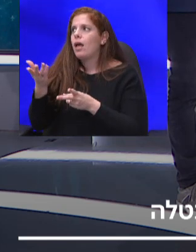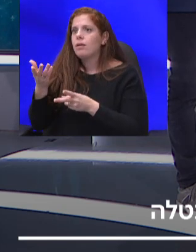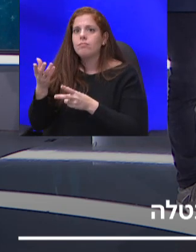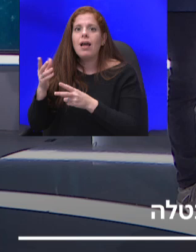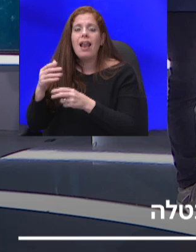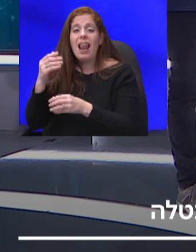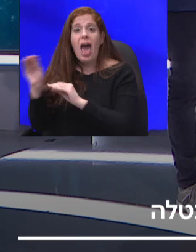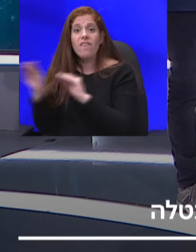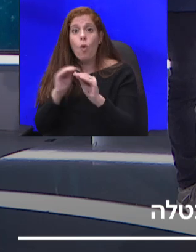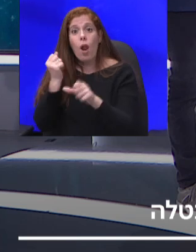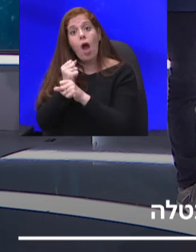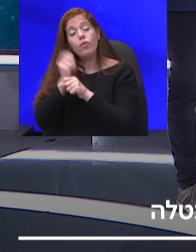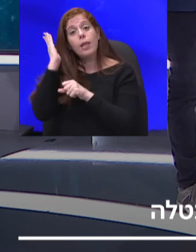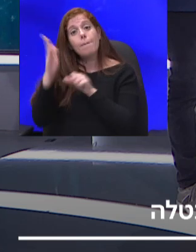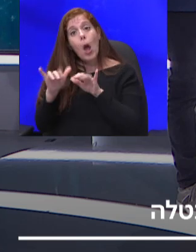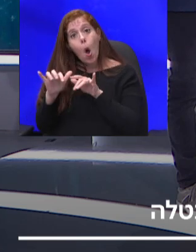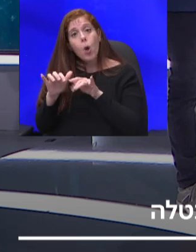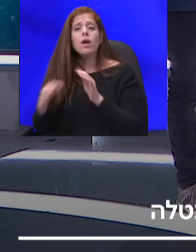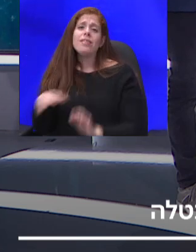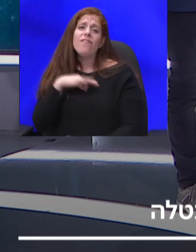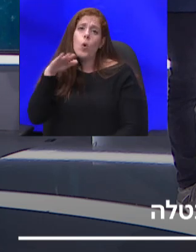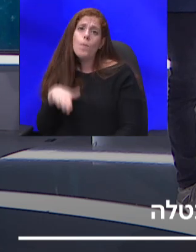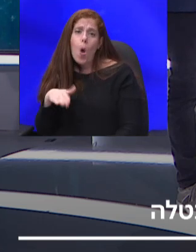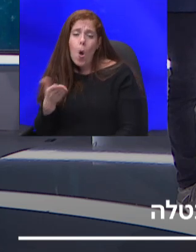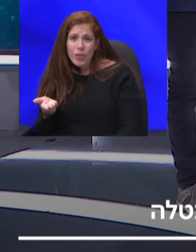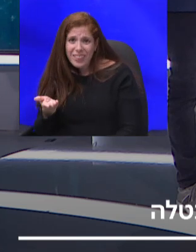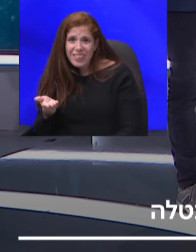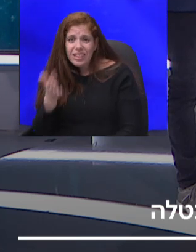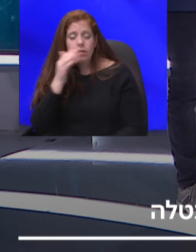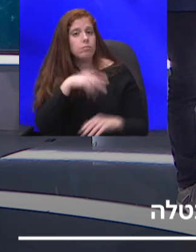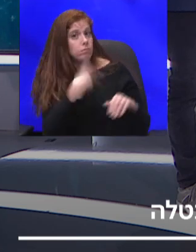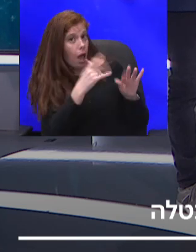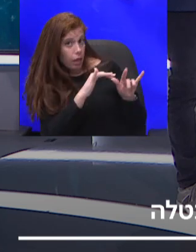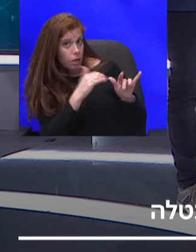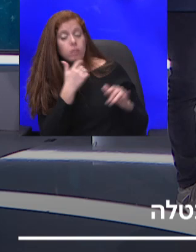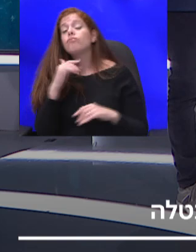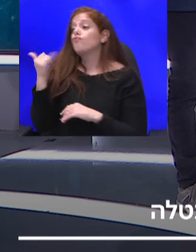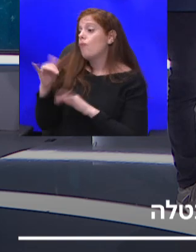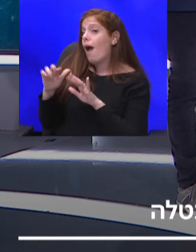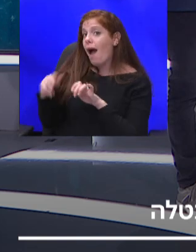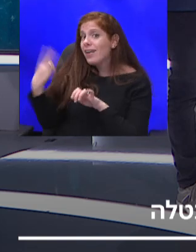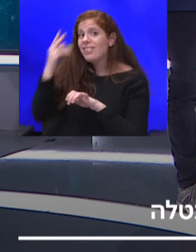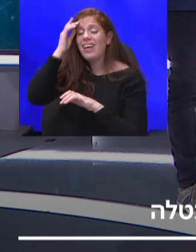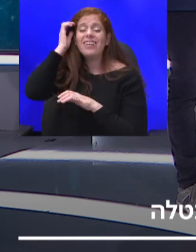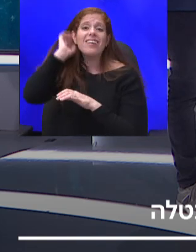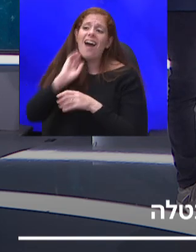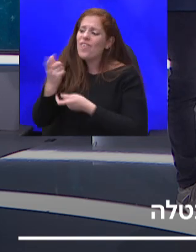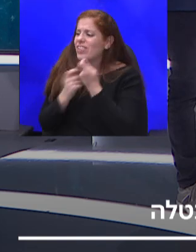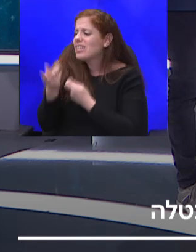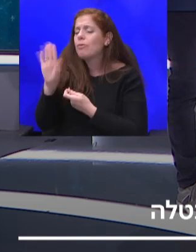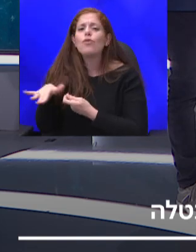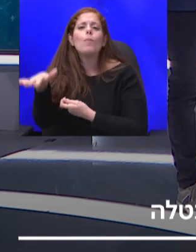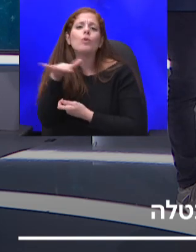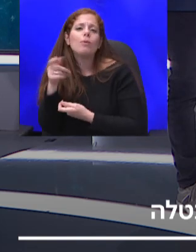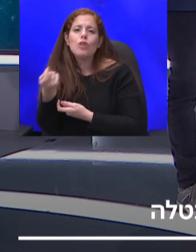בעצם נפגעו פחות. כל ההייטק למשל. נכון, גם ההייטק, גם הפיננסים, ואפילו בתחומים של מסחר, אלה שיכלו